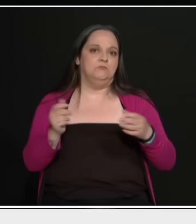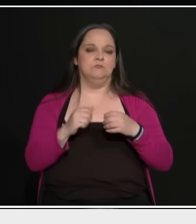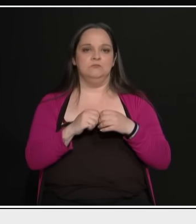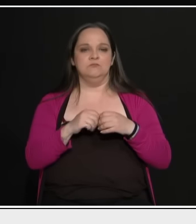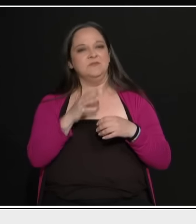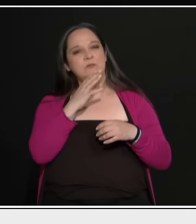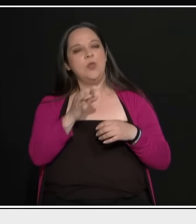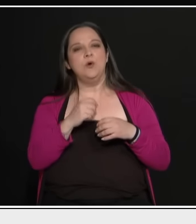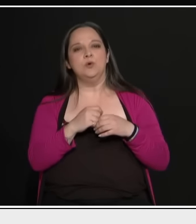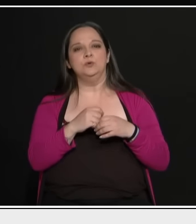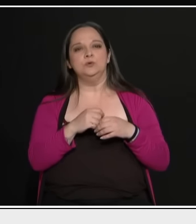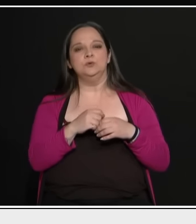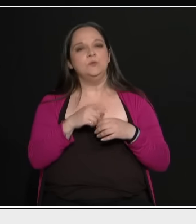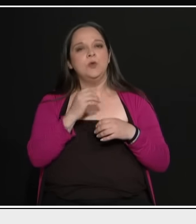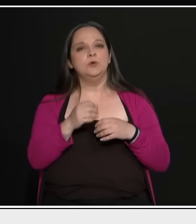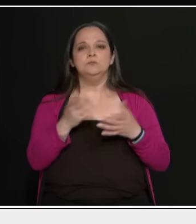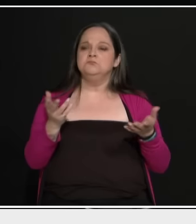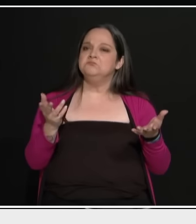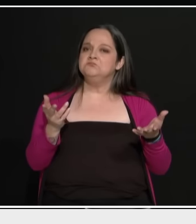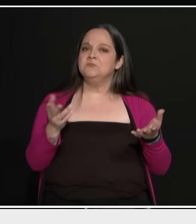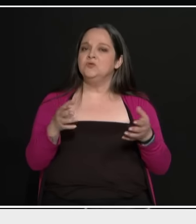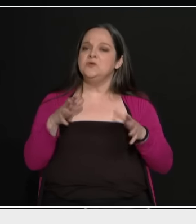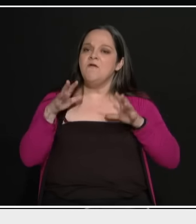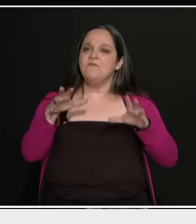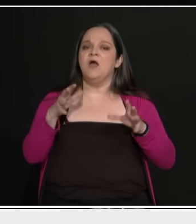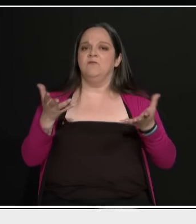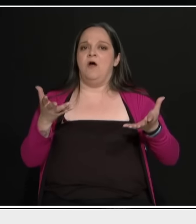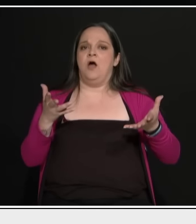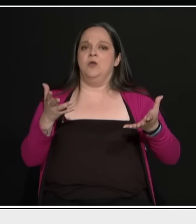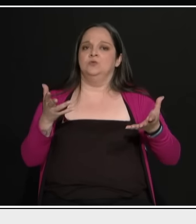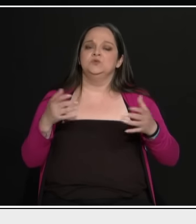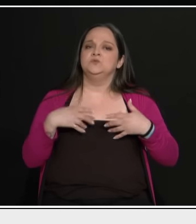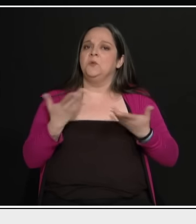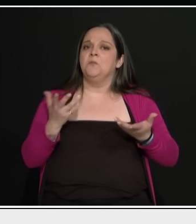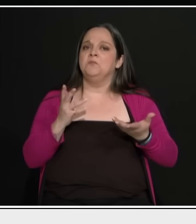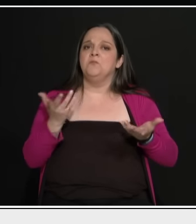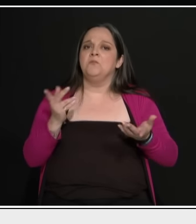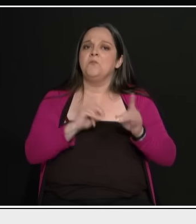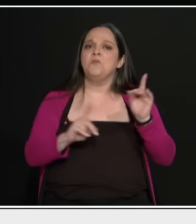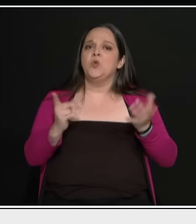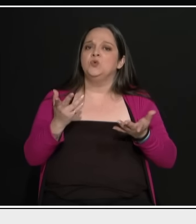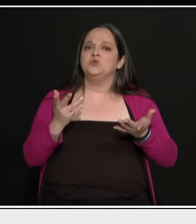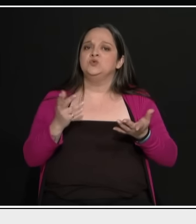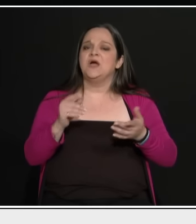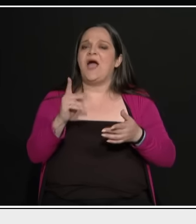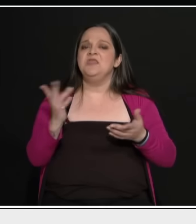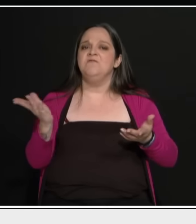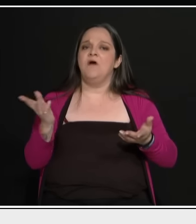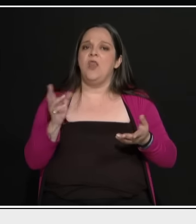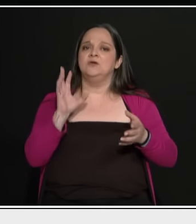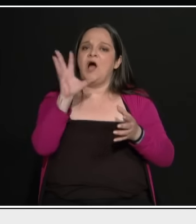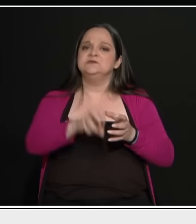Γιατί μου το εξηγείτε λίγο αυτό. Γιατί είναι φάρβαρος αυτός. Ποιος ασχολείται τώρα με ένα κανίβαλο. Αυτός είναι